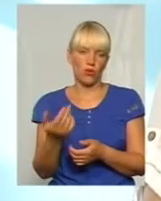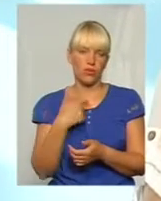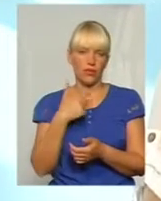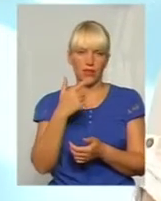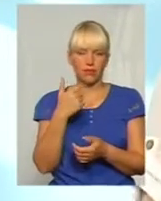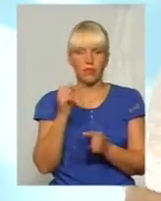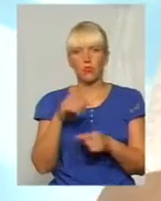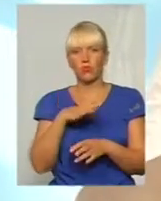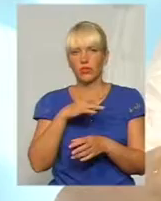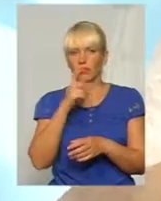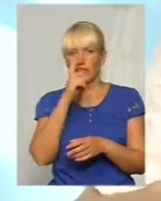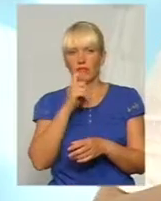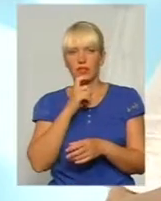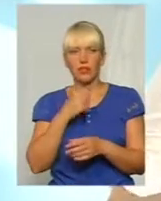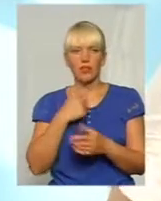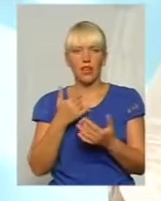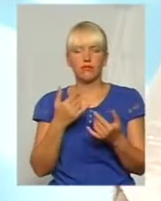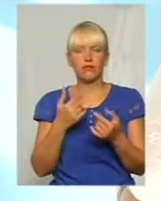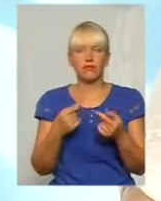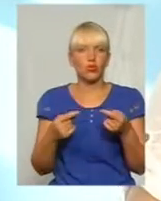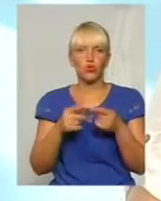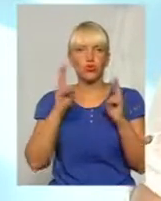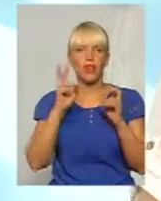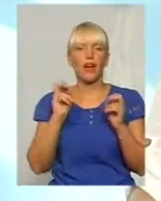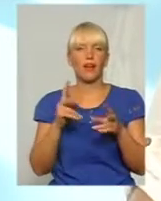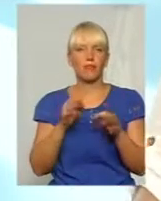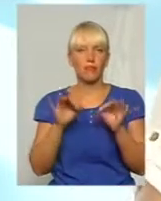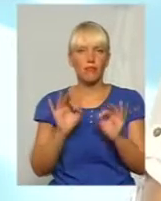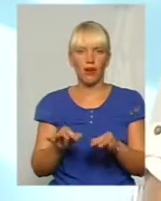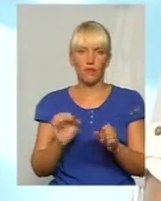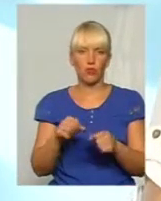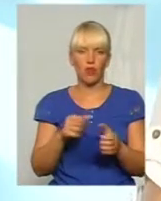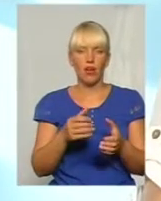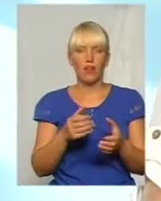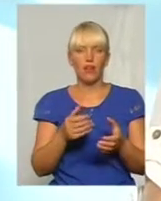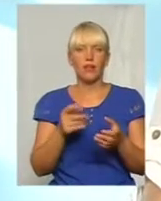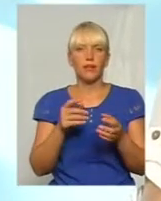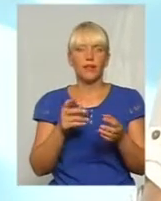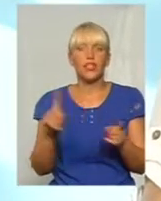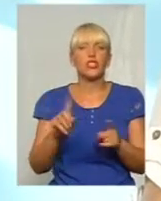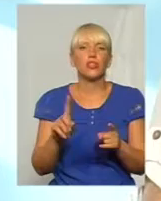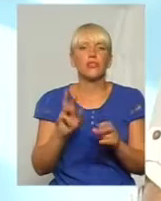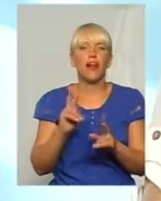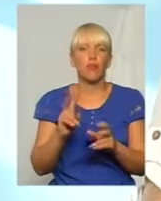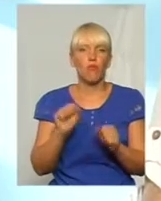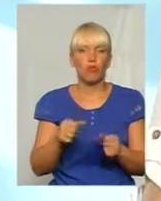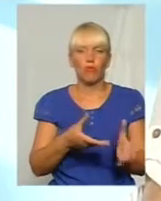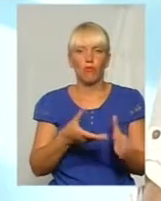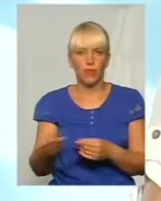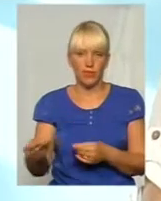орієнтуюся, вже в сучасних реаліях, от саме там, звичайно, може впливати адміністративна особа, висока адміністративна особа десь на